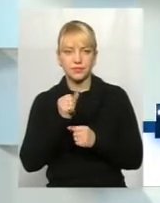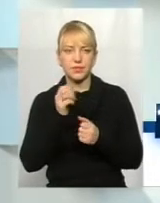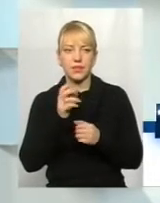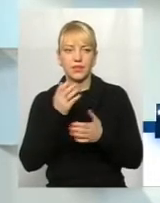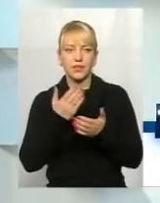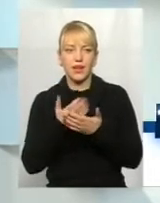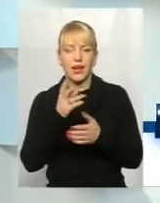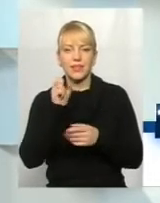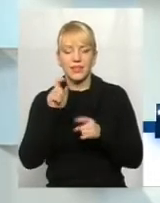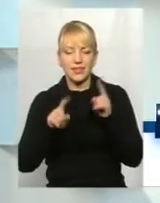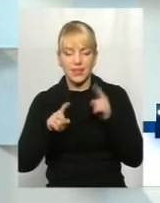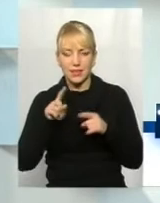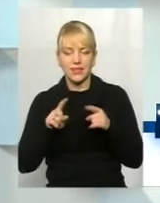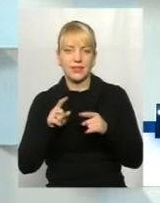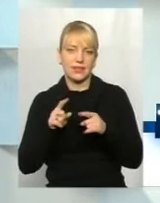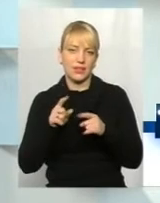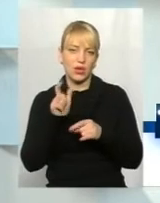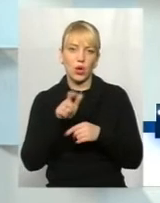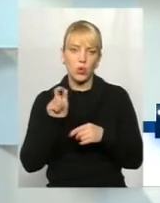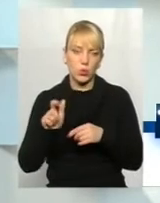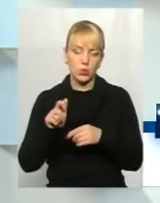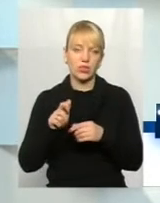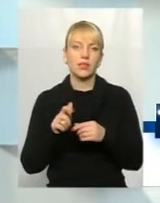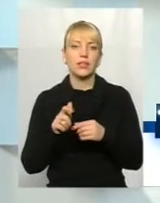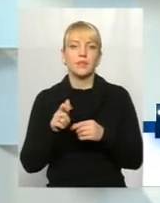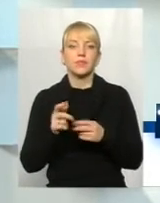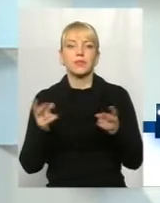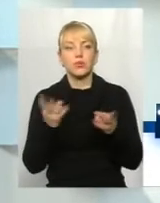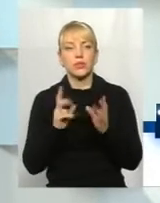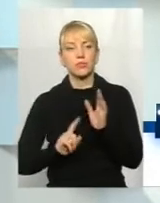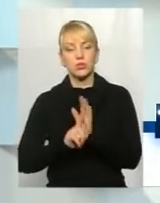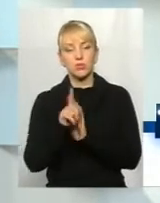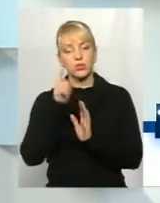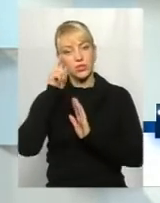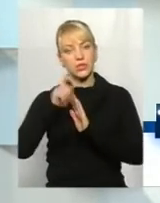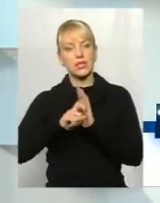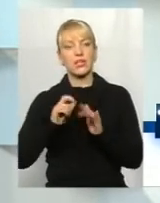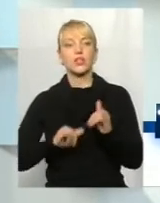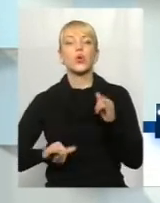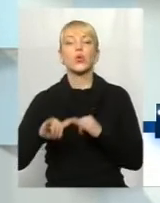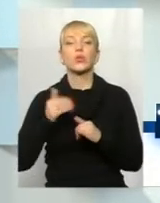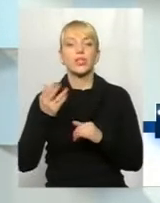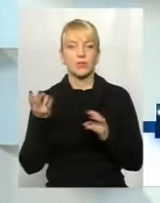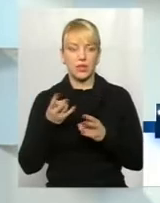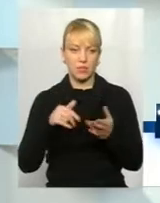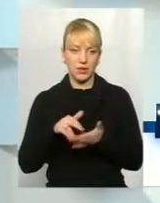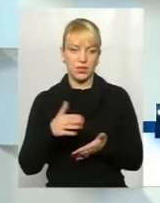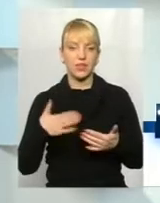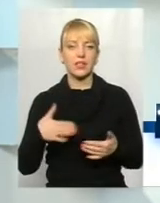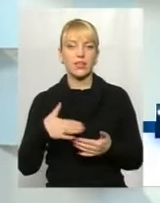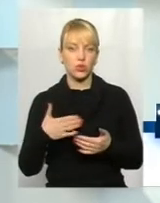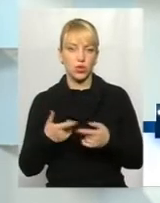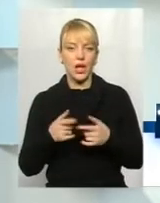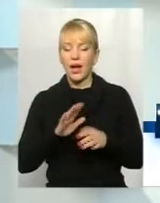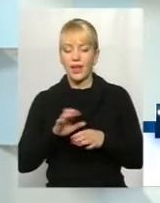А деякій кількості, я думаю, що не малій кількості, потрібно спочатку дізнатися, куди їм треба йти і для чого. А не